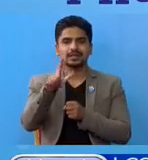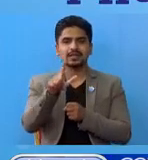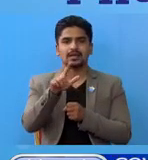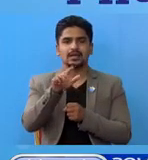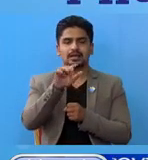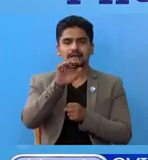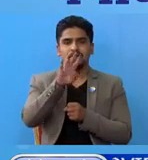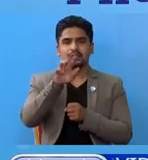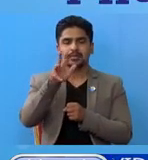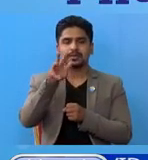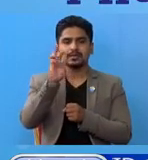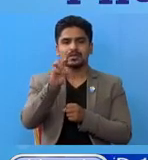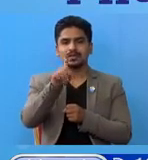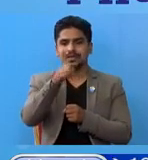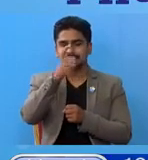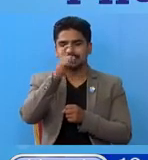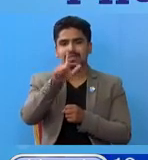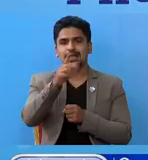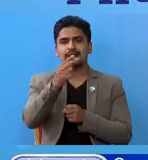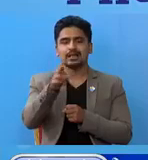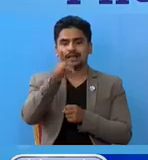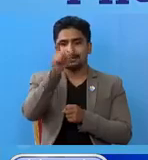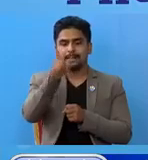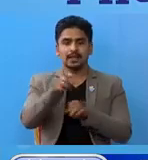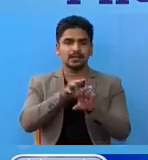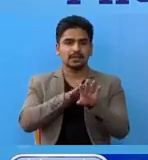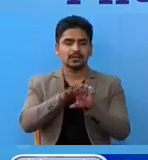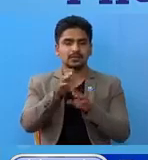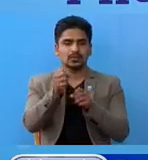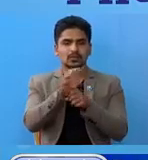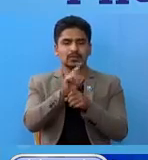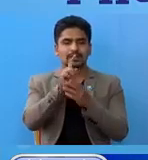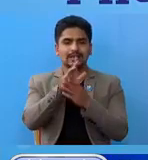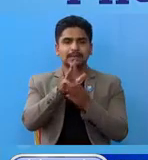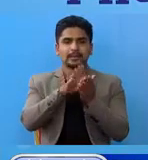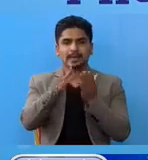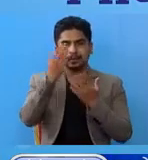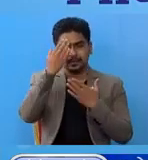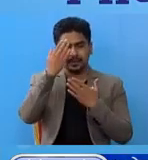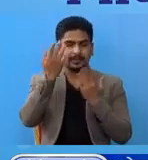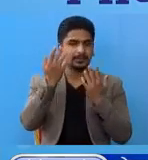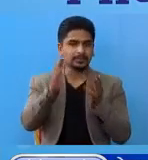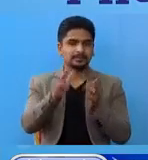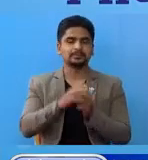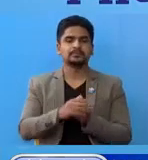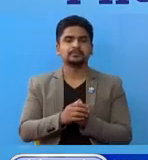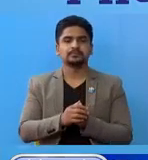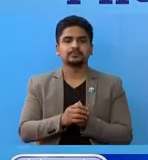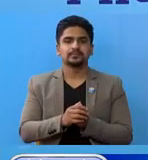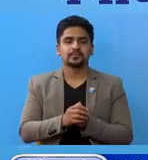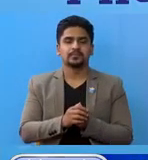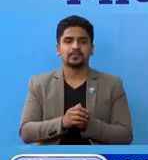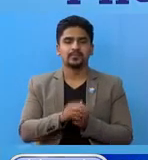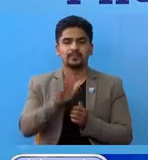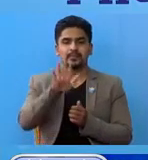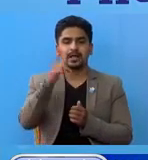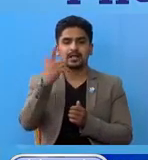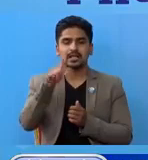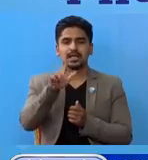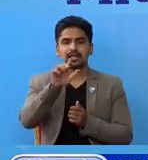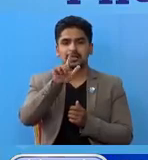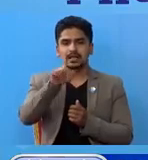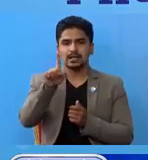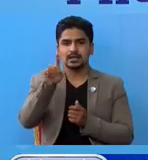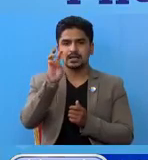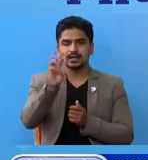उननानपचास अजार एक से साथ जना बेक्ति अरू COVID-19 बाट संक्रमित उनुवायको छावने पास लाग